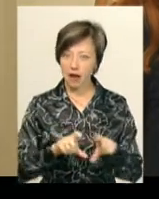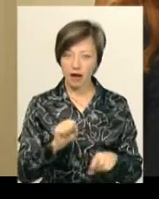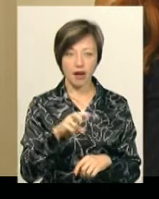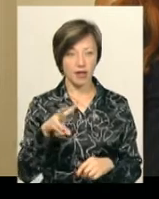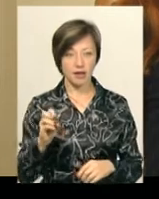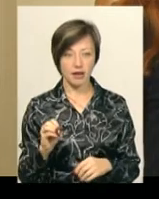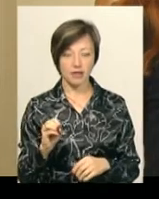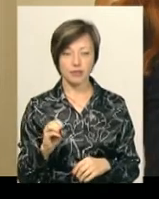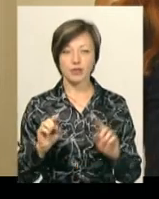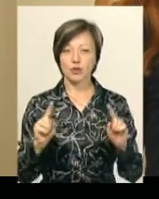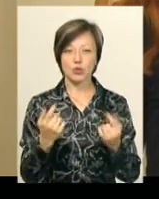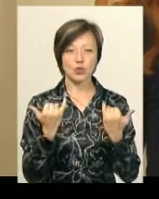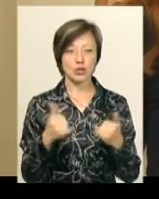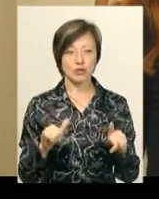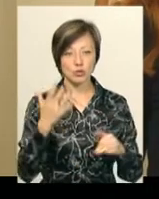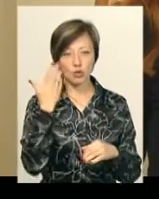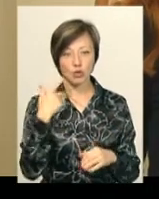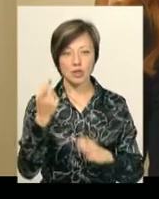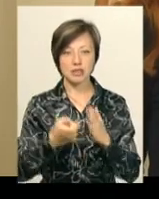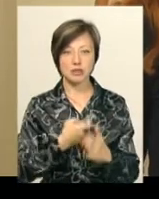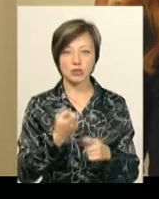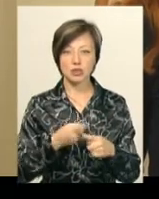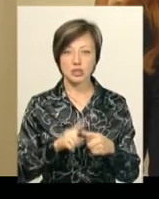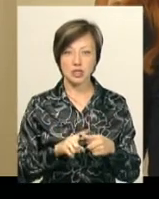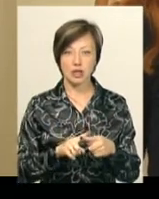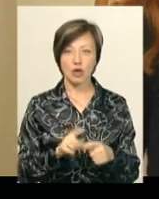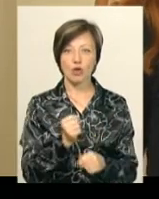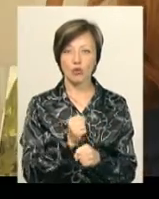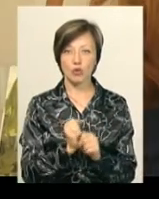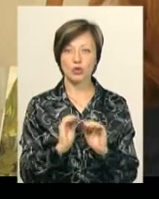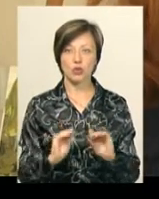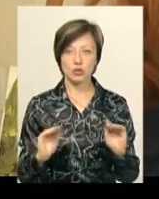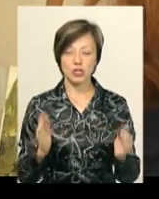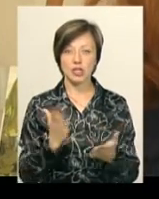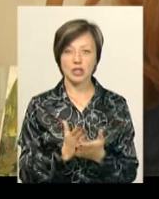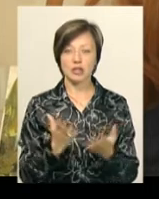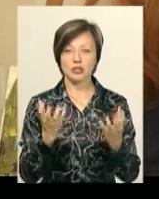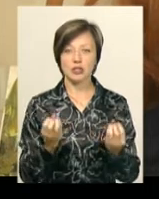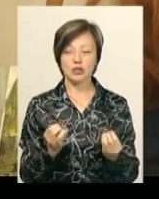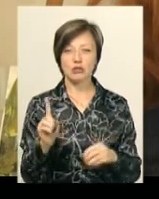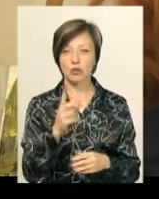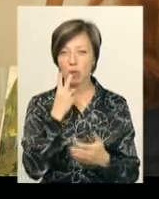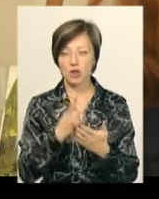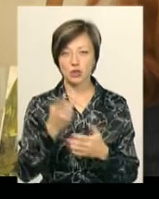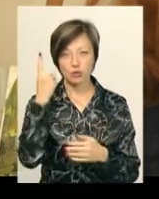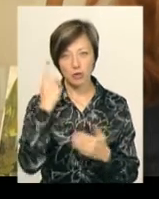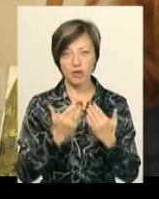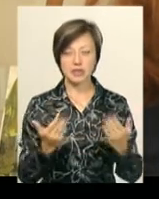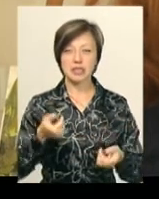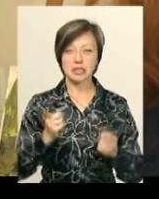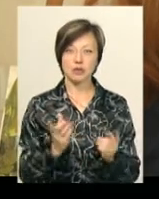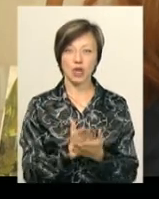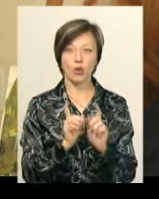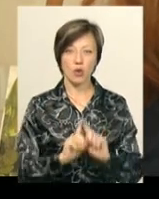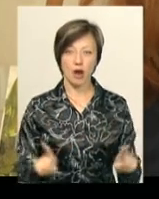дуже дивуються, коли дізнаються, що це і роботи учнів. Є що показати, тому я думаю, що виставка дійсно є